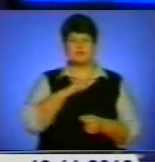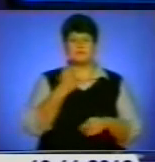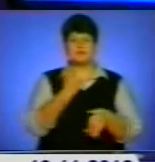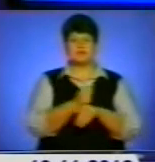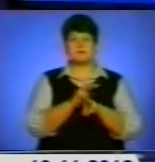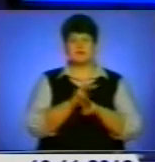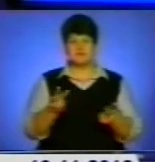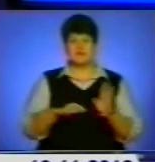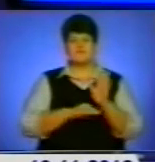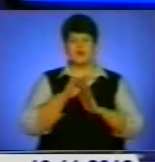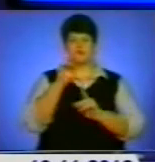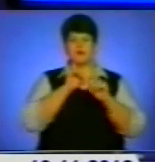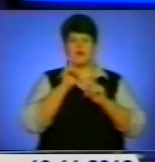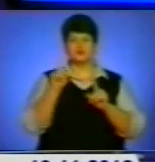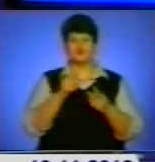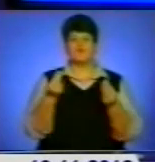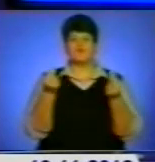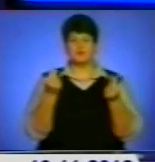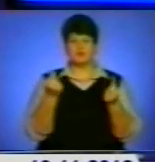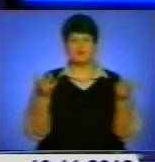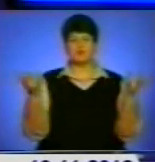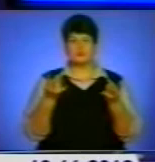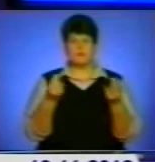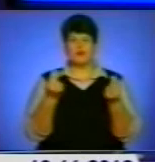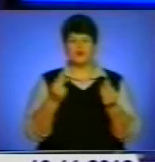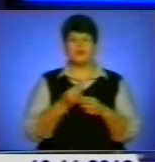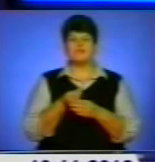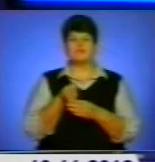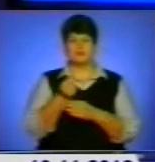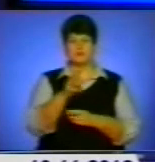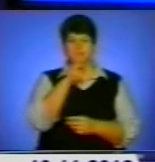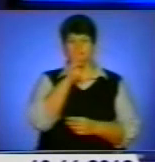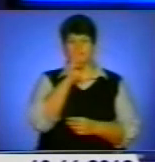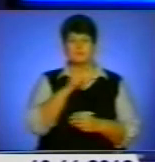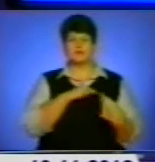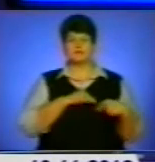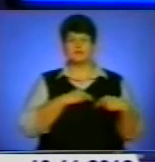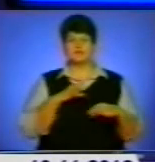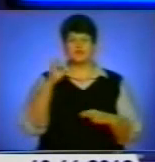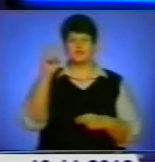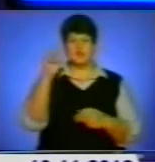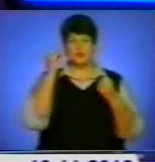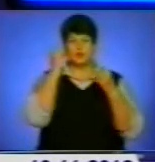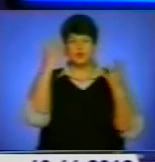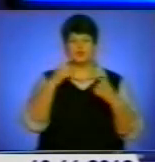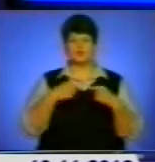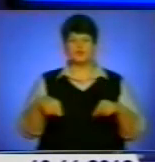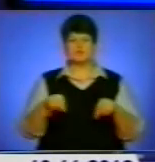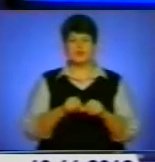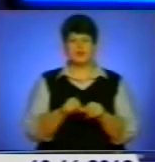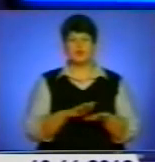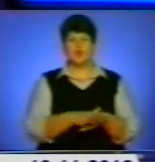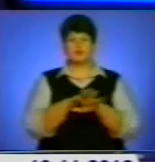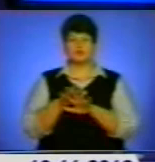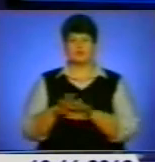та голови Верховної Ради щодо фінансової потреби в коштах на виплату заробітної плати працівникам соціально-культурної сфери та розрахунків